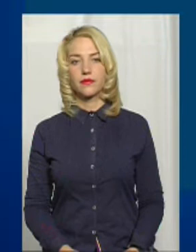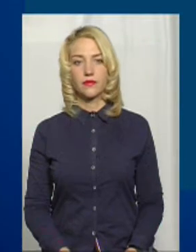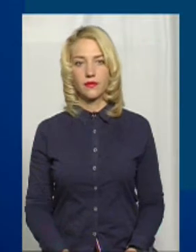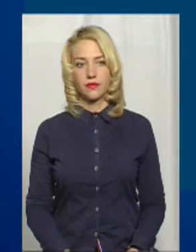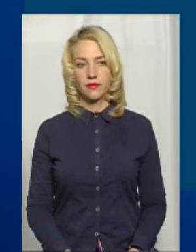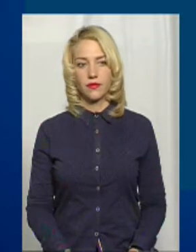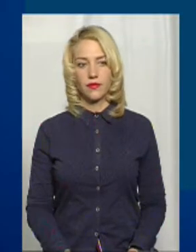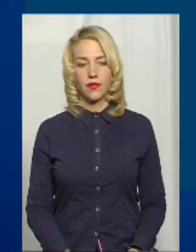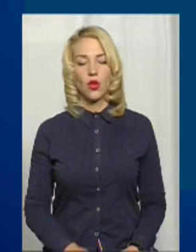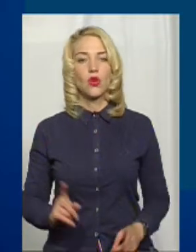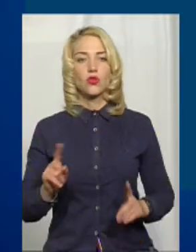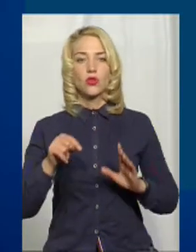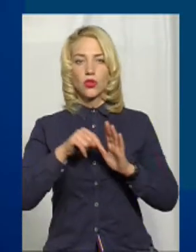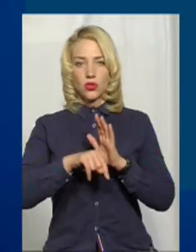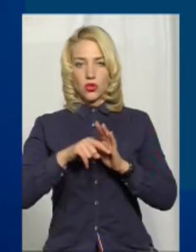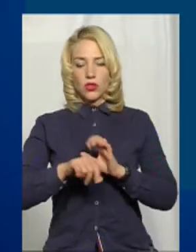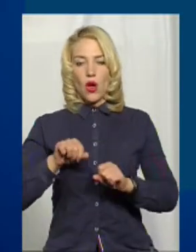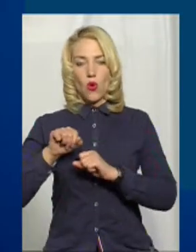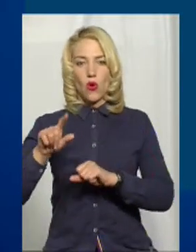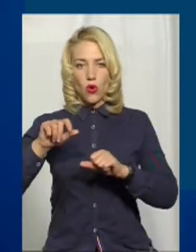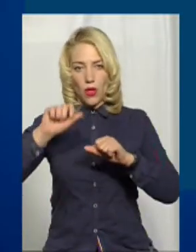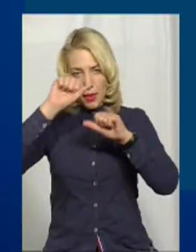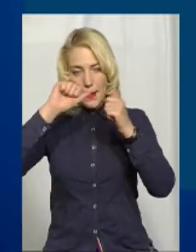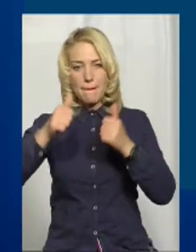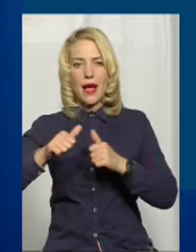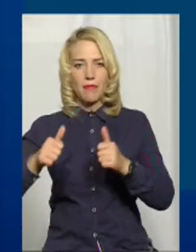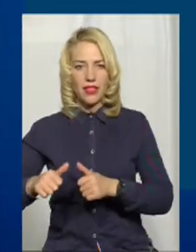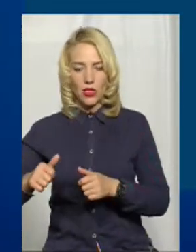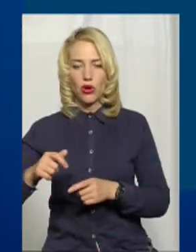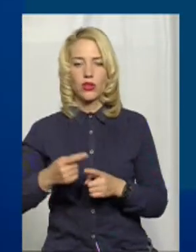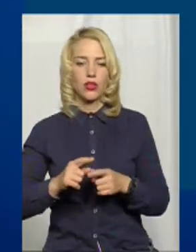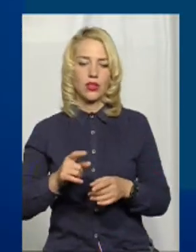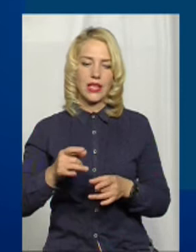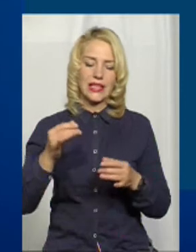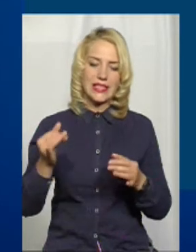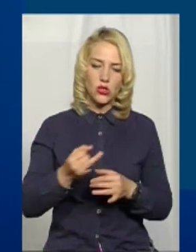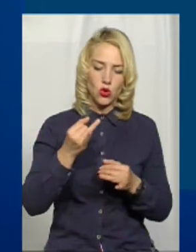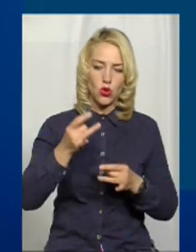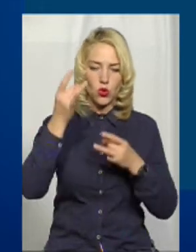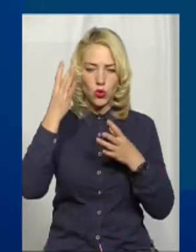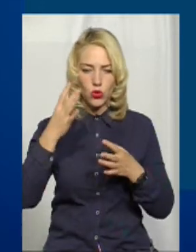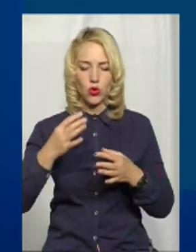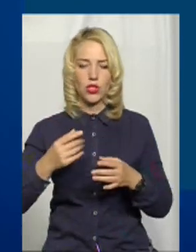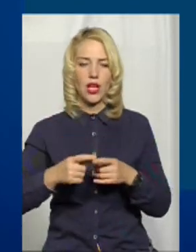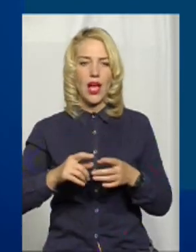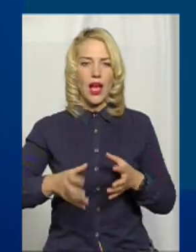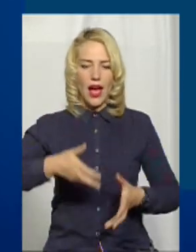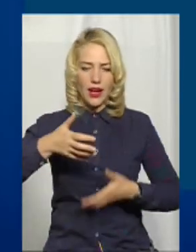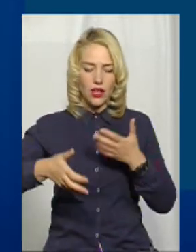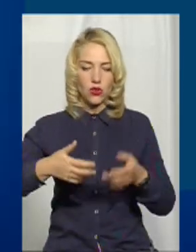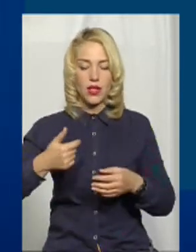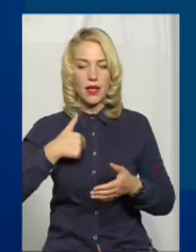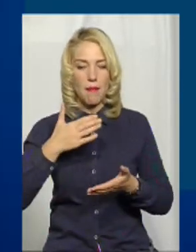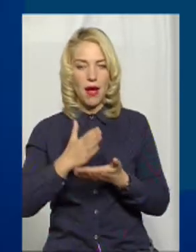Що стосується охорони пам'яток історії, культури, архітектури і археології, які є у нас. Я маю думку